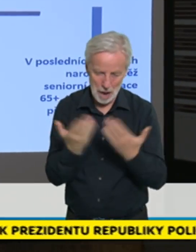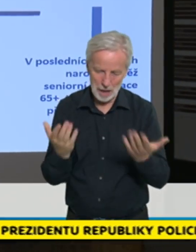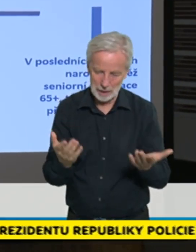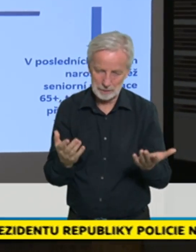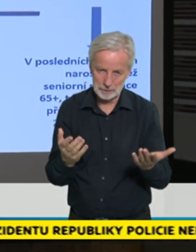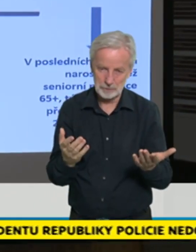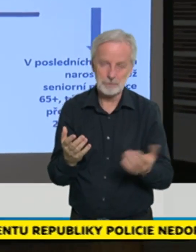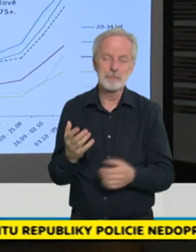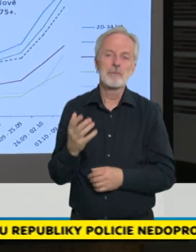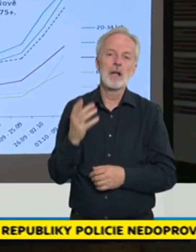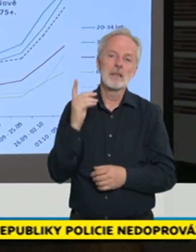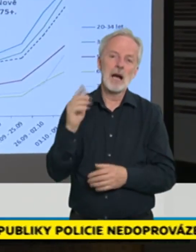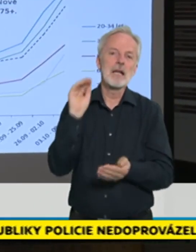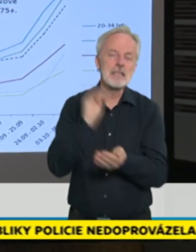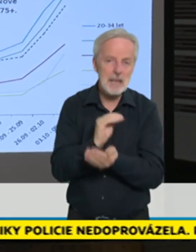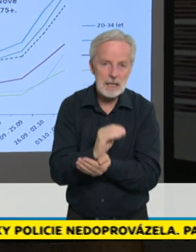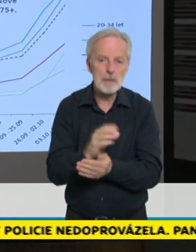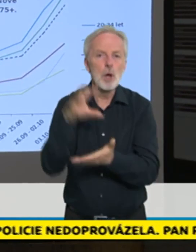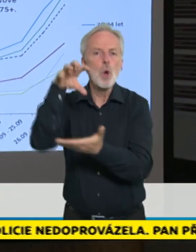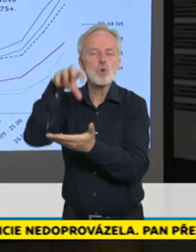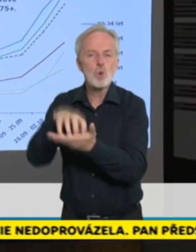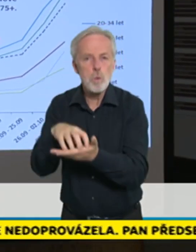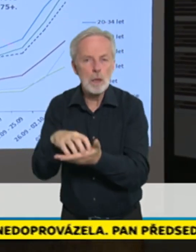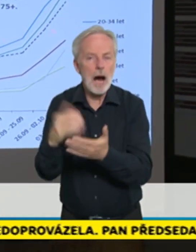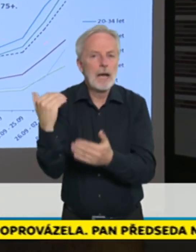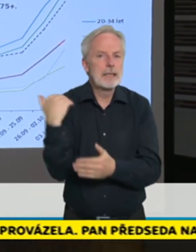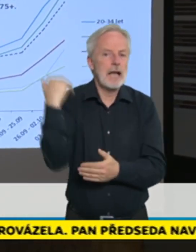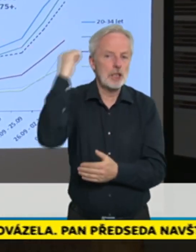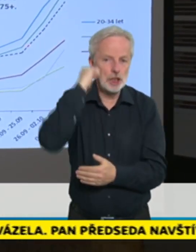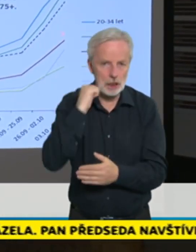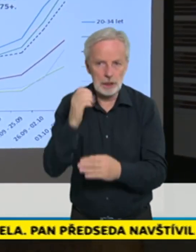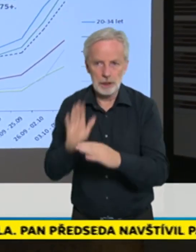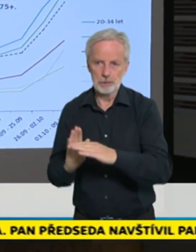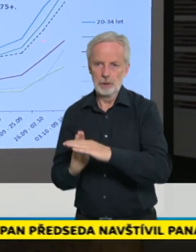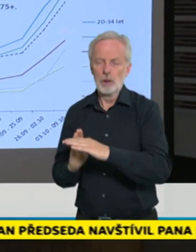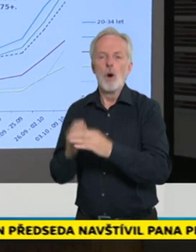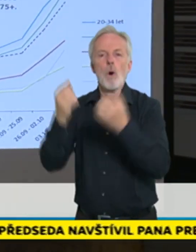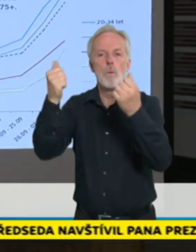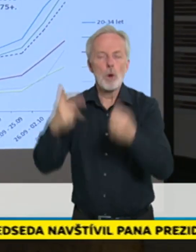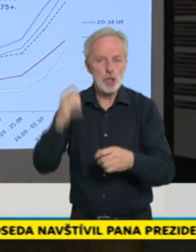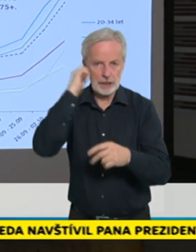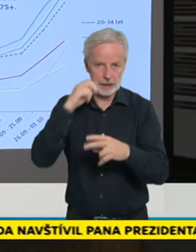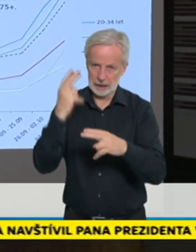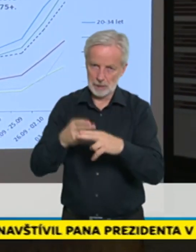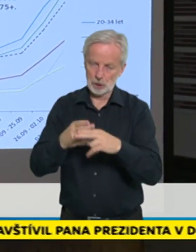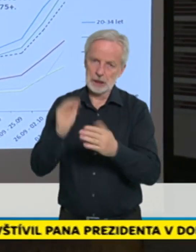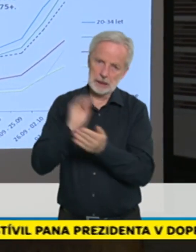ten nárůst v té seniorní populaci, pokud jde o počti nákaz, není až tak dramatický a pohybují se někde kolem 25,